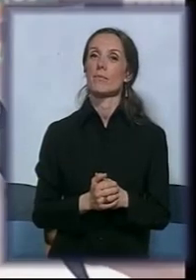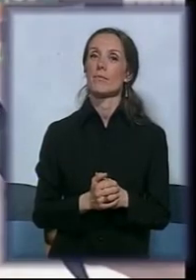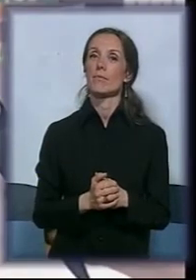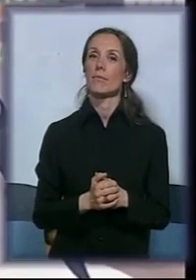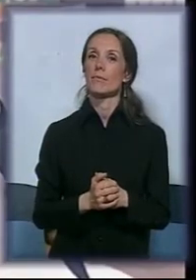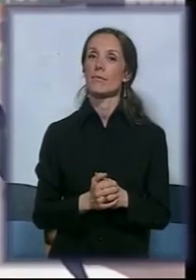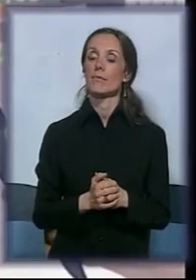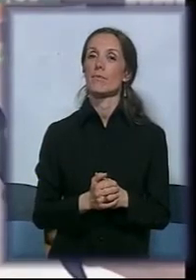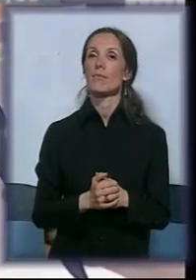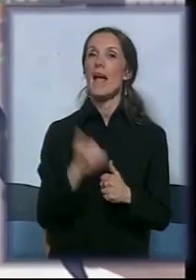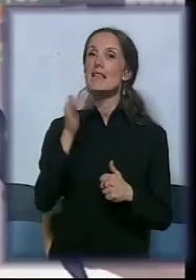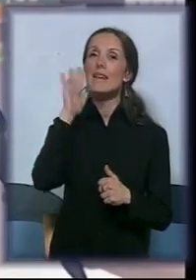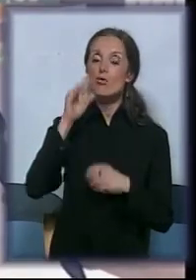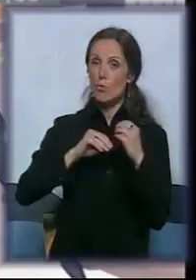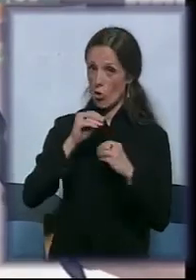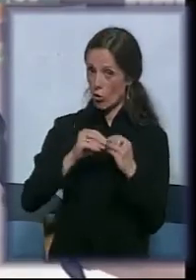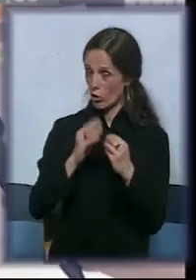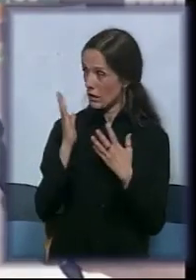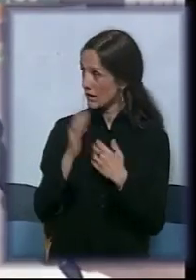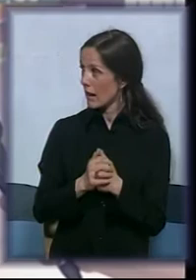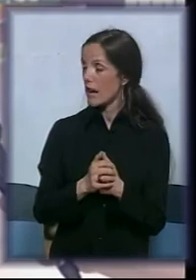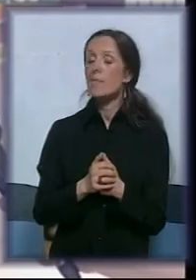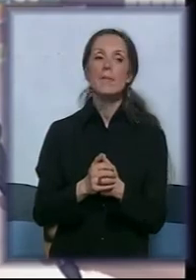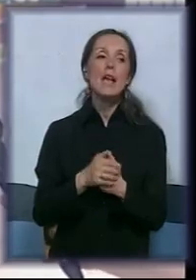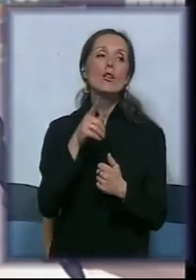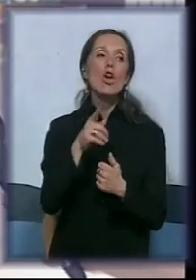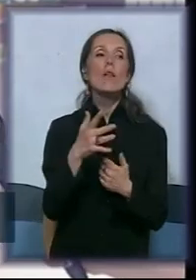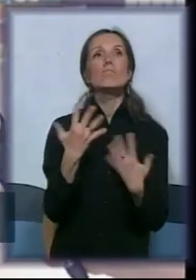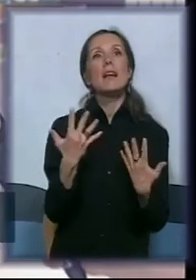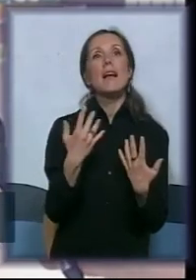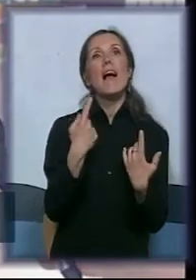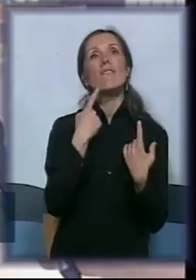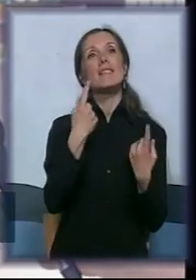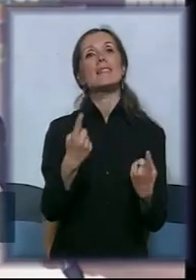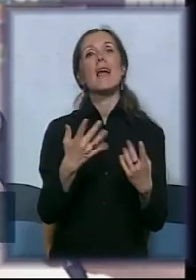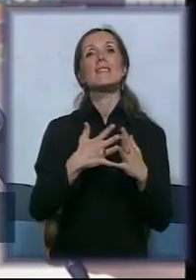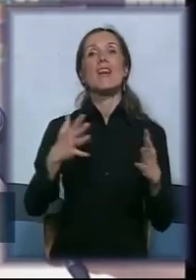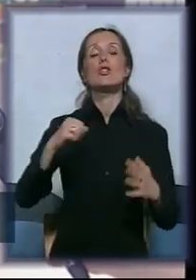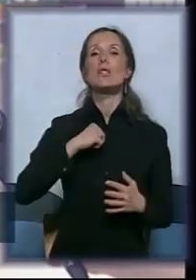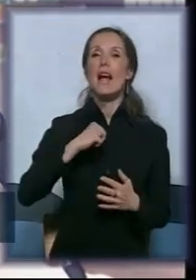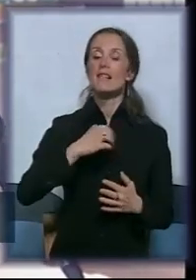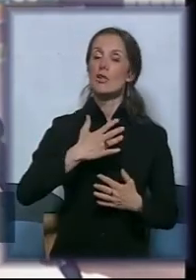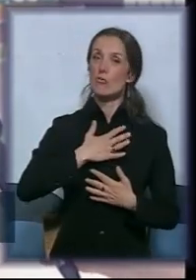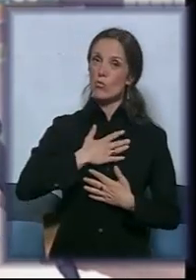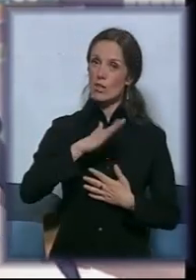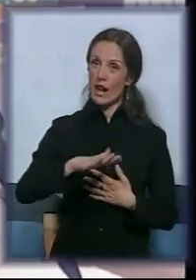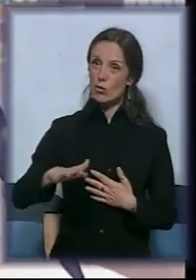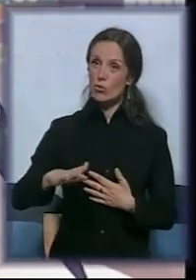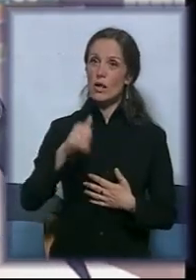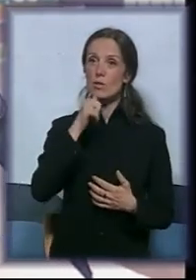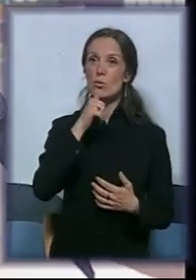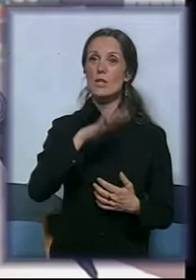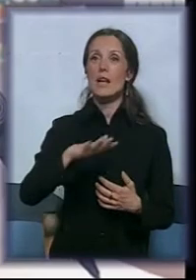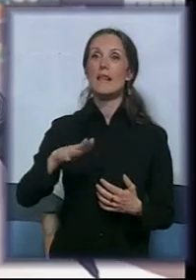To je nekakav izraz veće zainteresovanosti za našu decu i za decu koje imaju